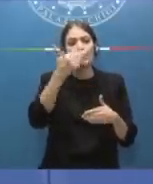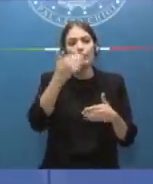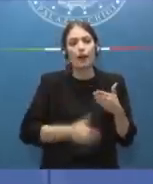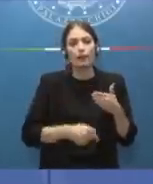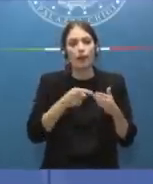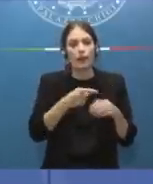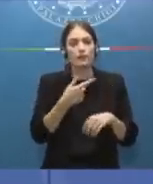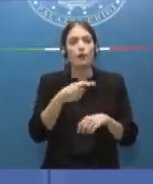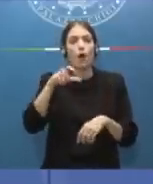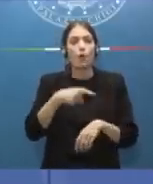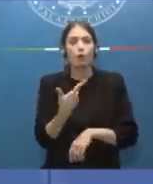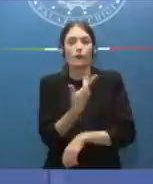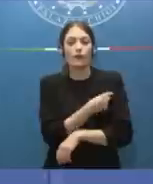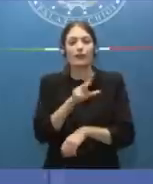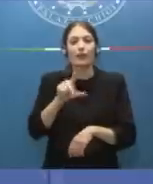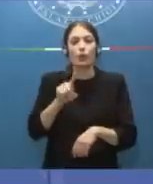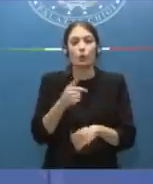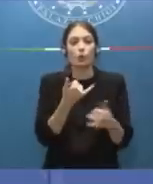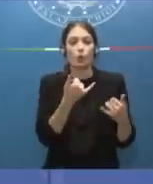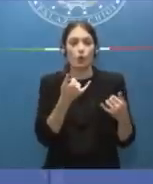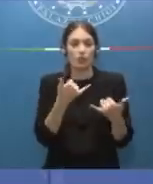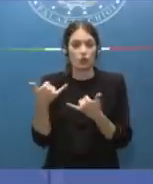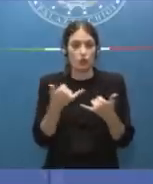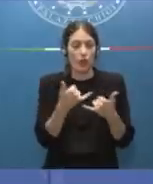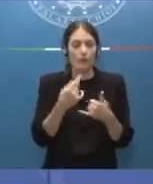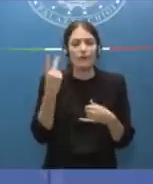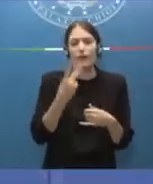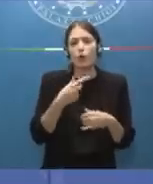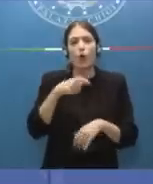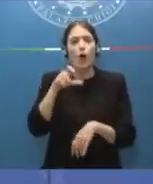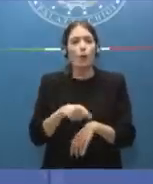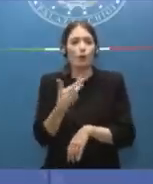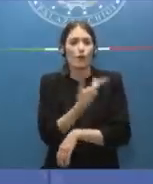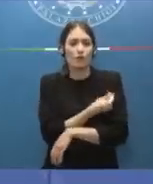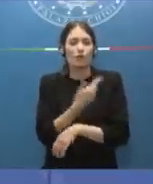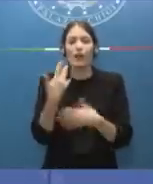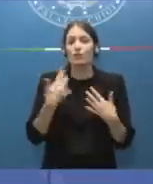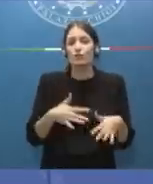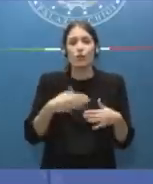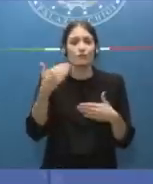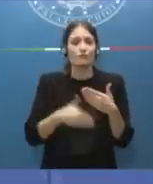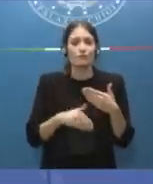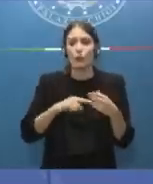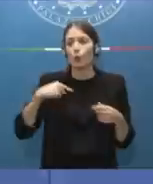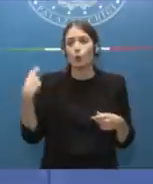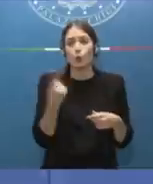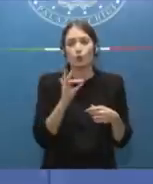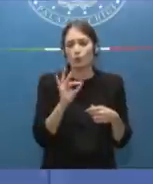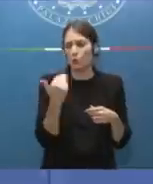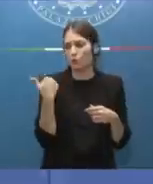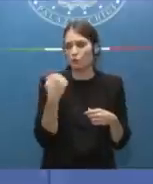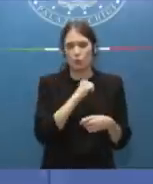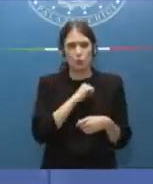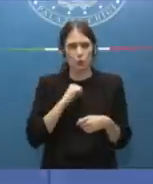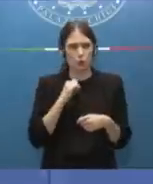al 31 di dicembre voi sapete l'obbligo vaccinale è scaduto per tutti lo scorso giugno se non vado